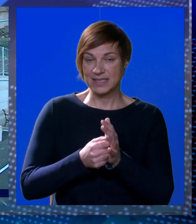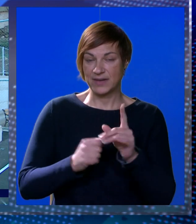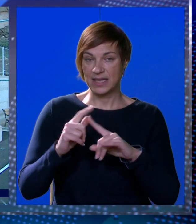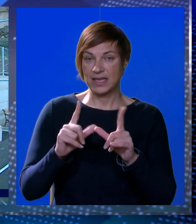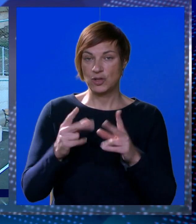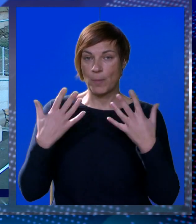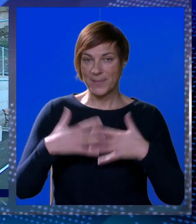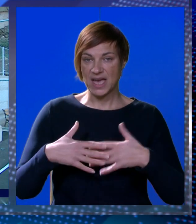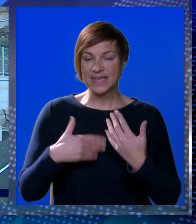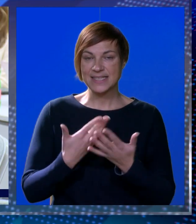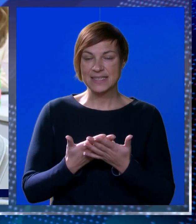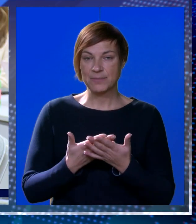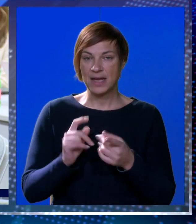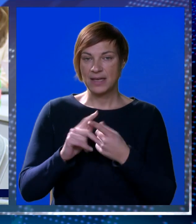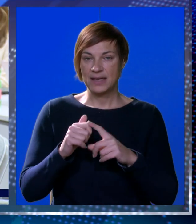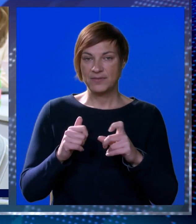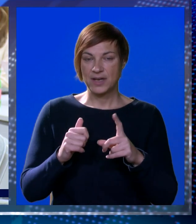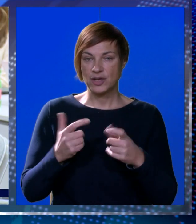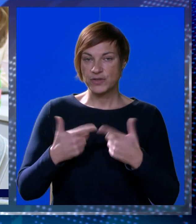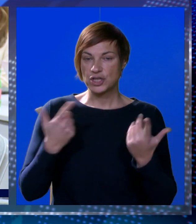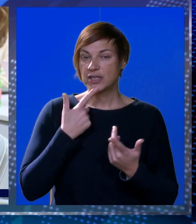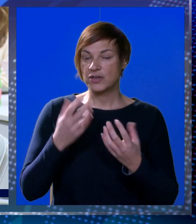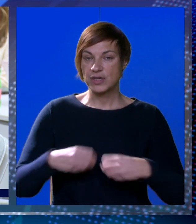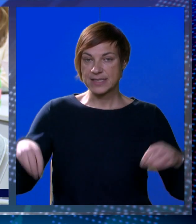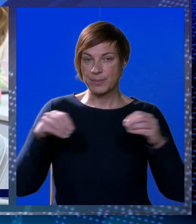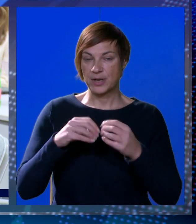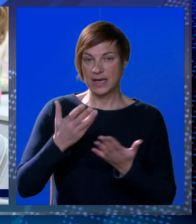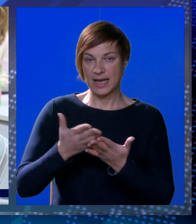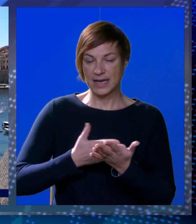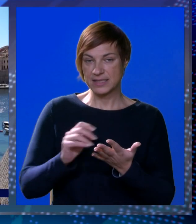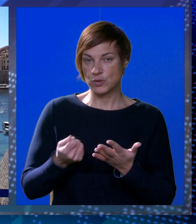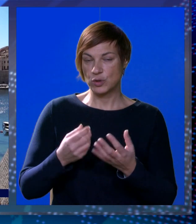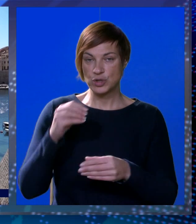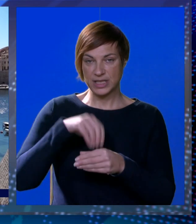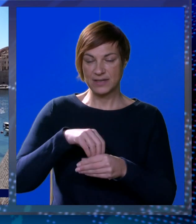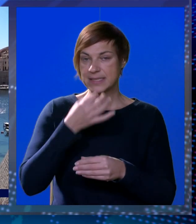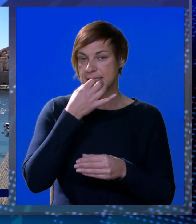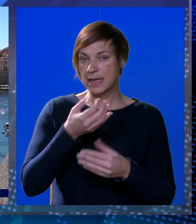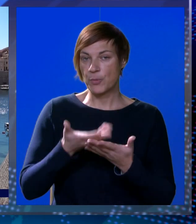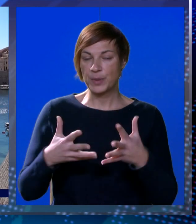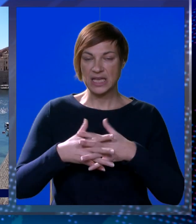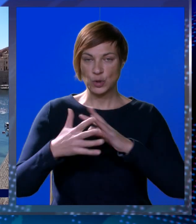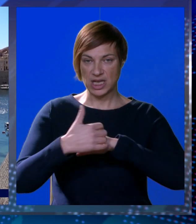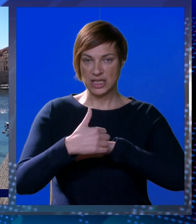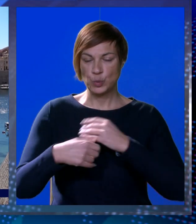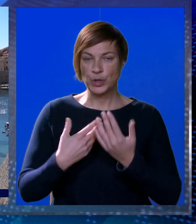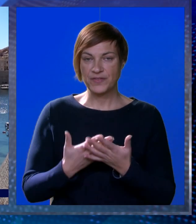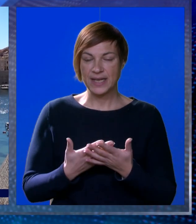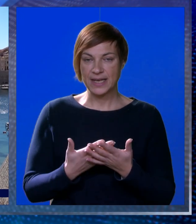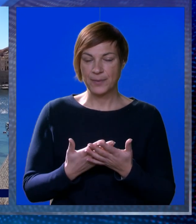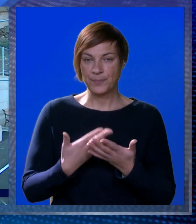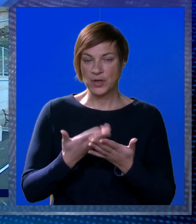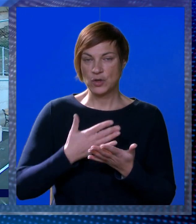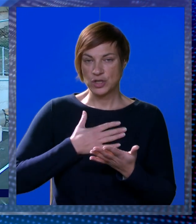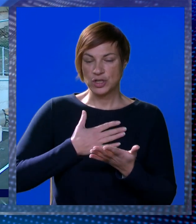za financiranje zitu mehanizma. Franković otkriva i koji se projekti nalaze na listi ključnih investicija po pitanju grada Dubrovnika.